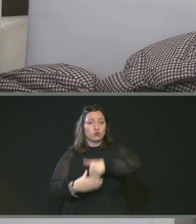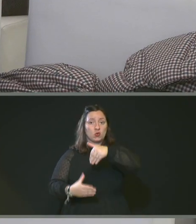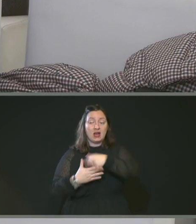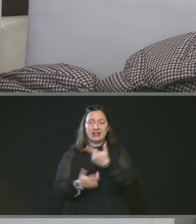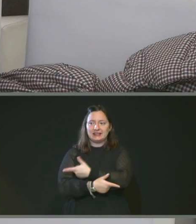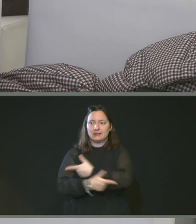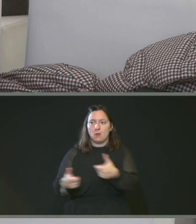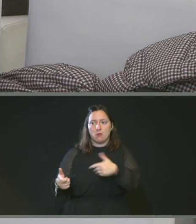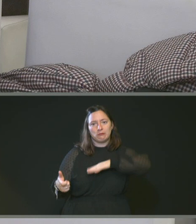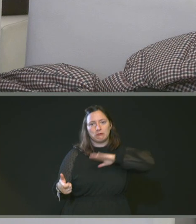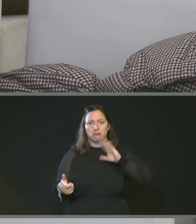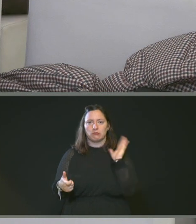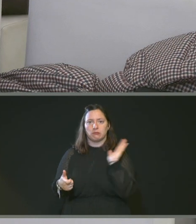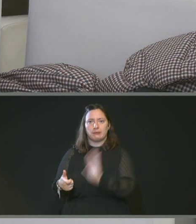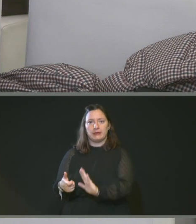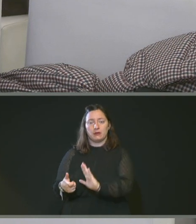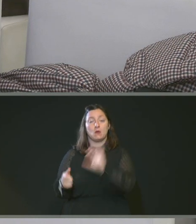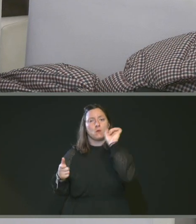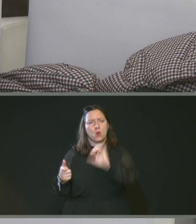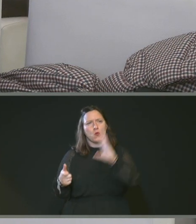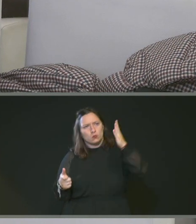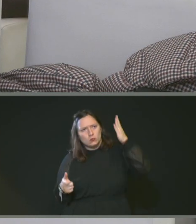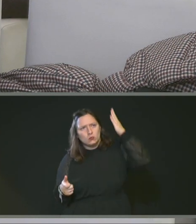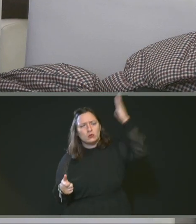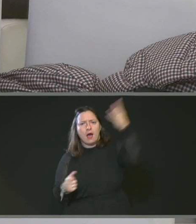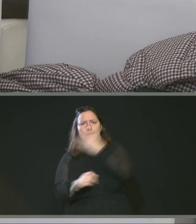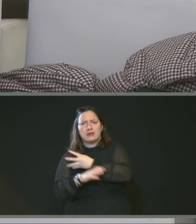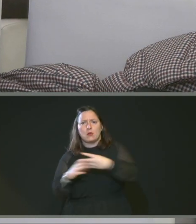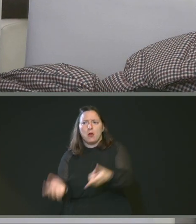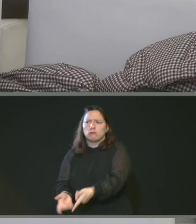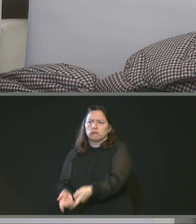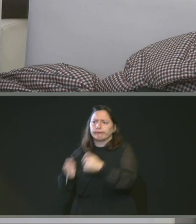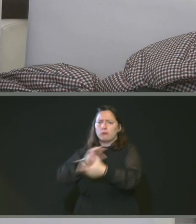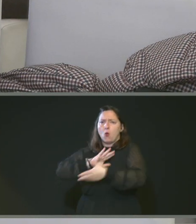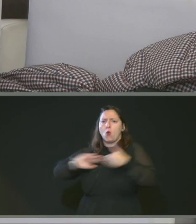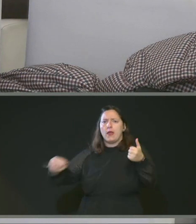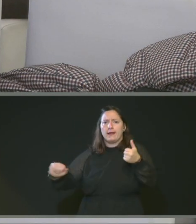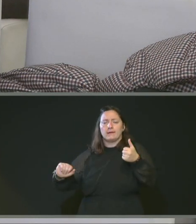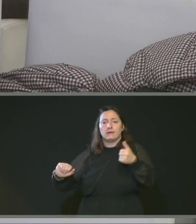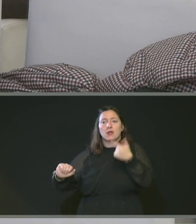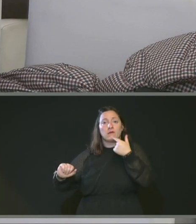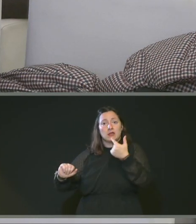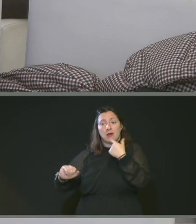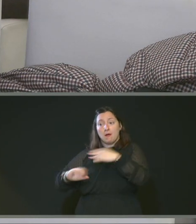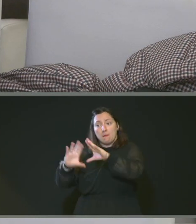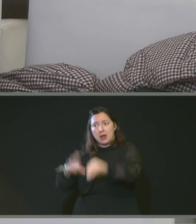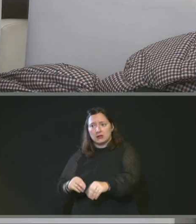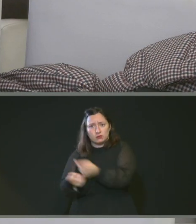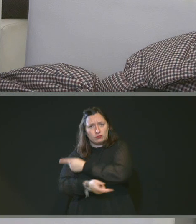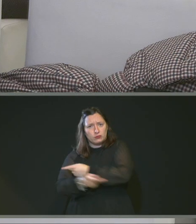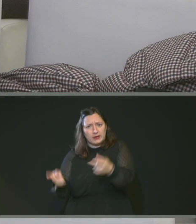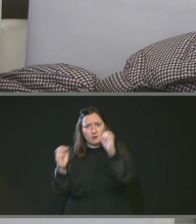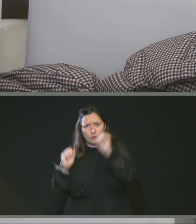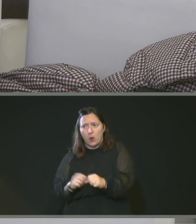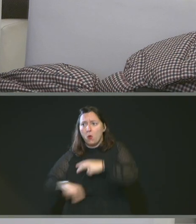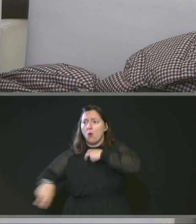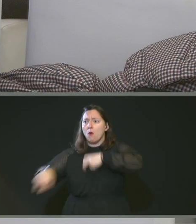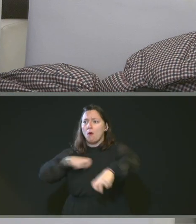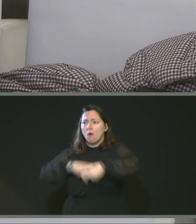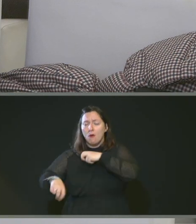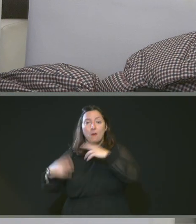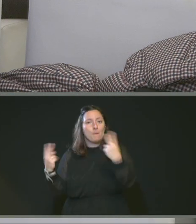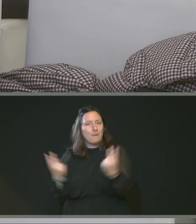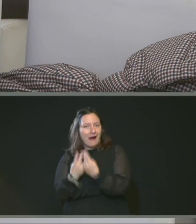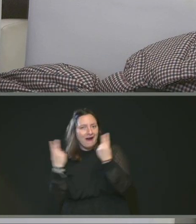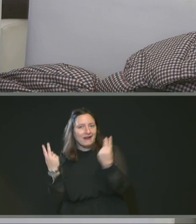forme d'aménagements pouvant être transférés à terme à la métropole comme des espaces publics, supports de mobilité, ainsi que d'un parc et